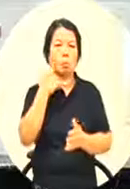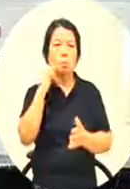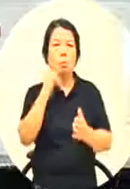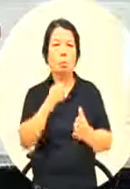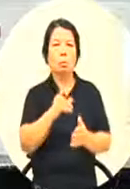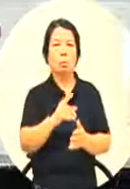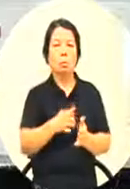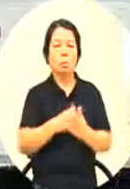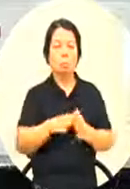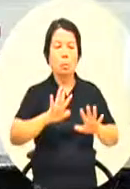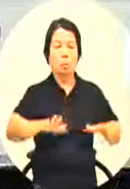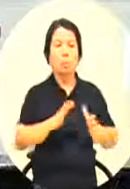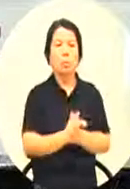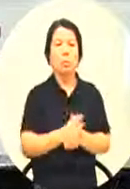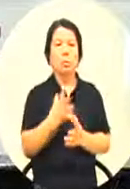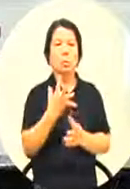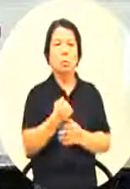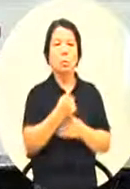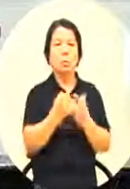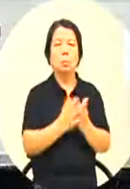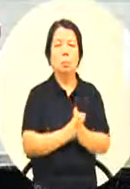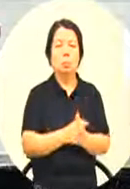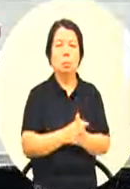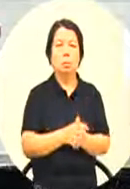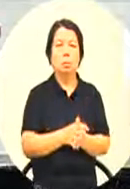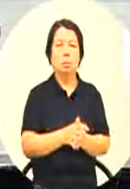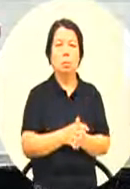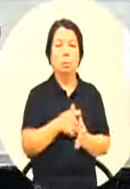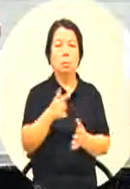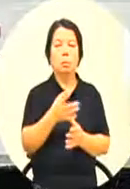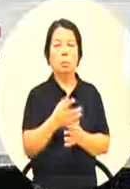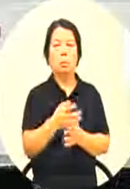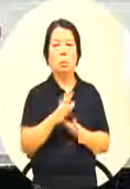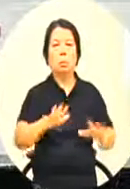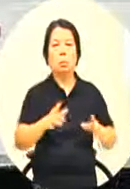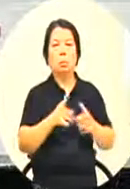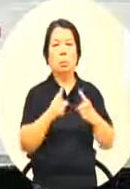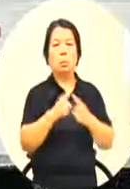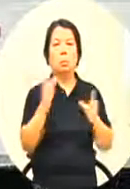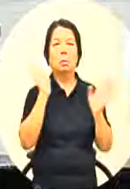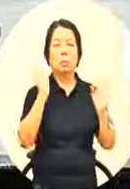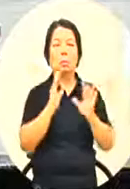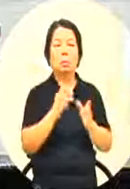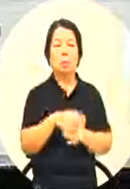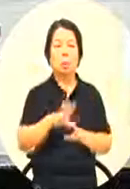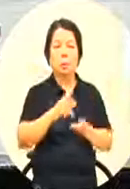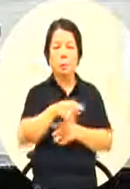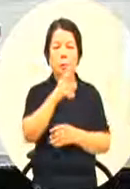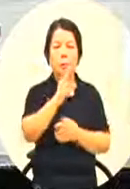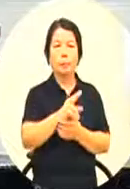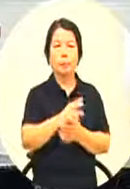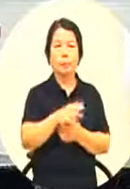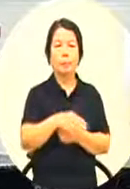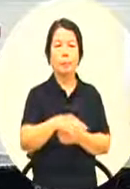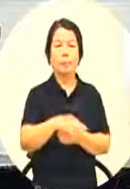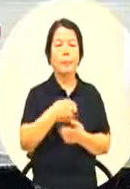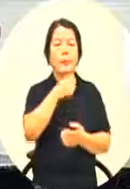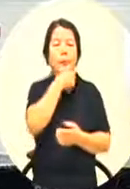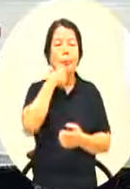场大概现在还有多少现场的官员现在你们还有多少的孩子自己还在吃阴阳午餐的举手一下